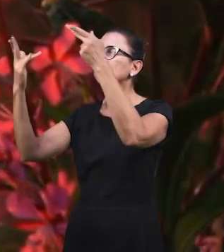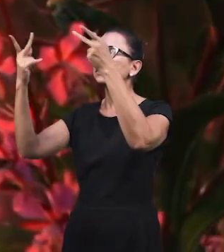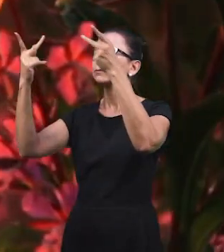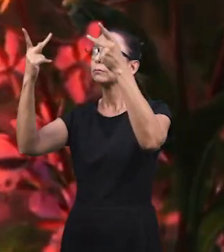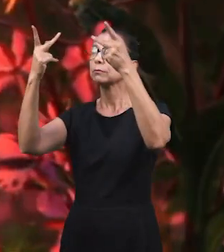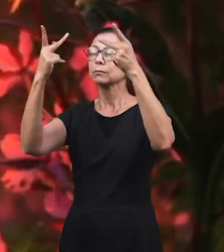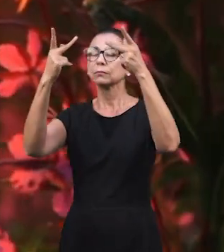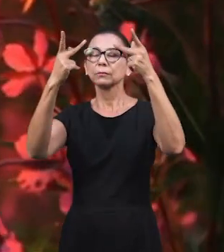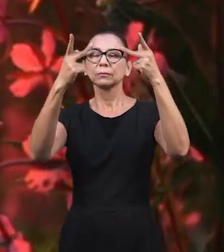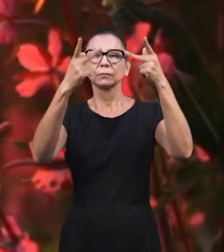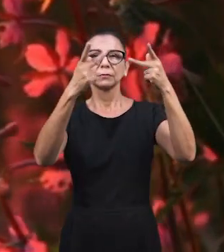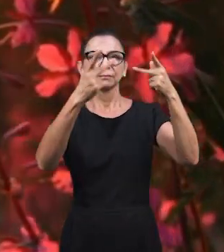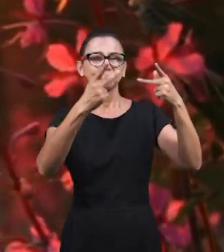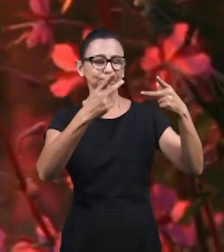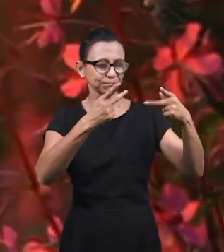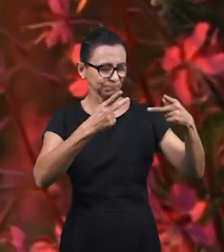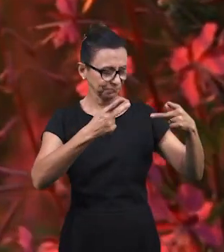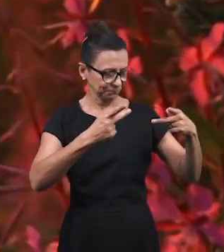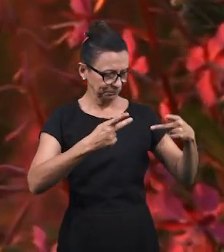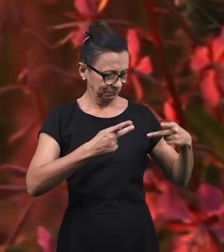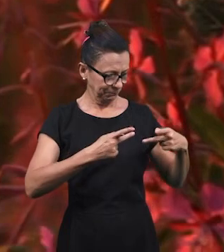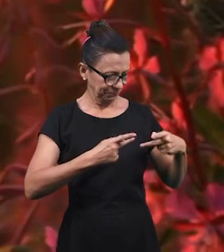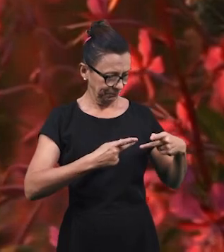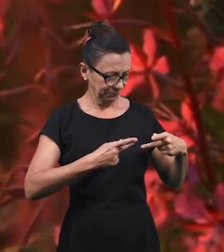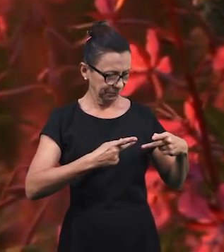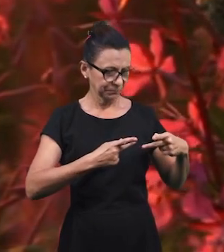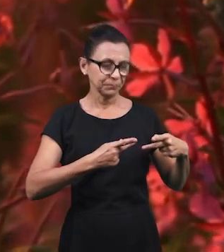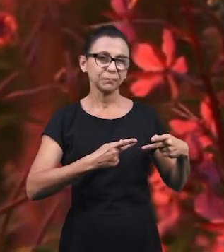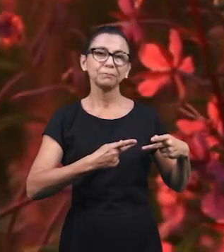Дух Триединого Бога, сойди на меня.